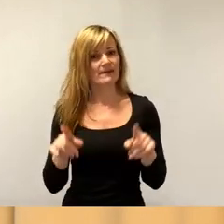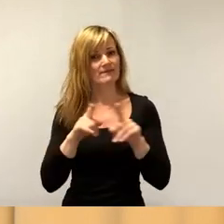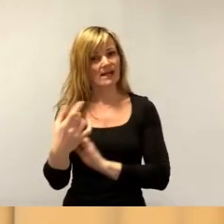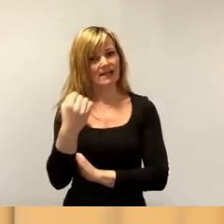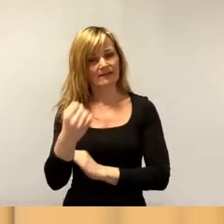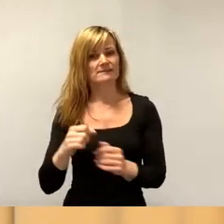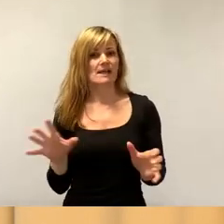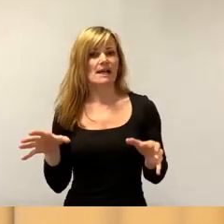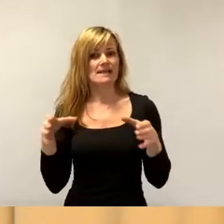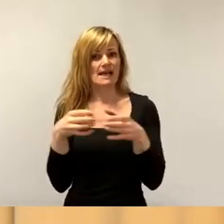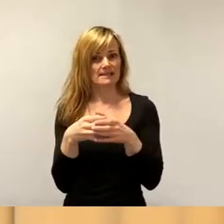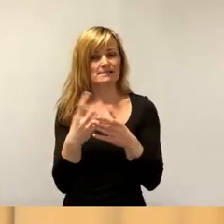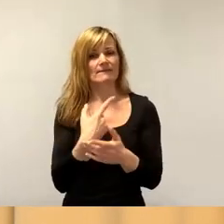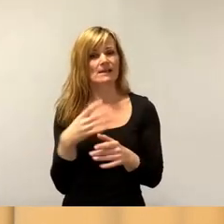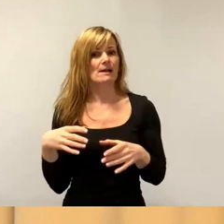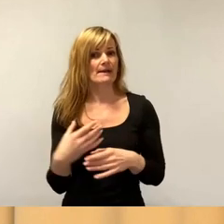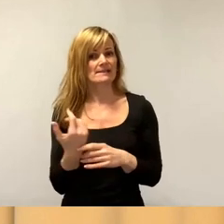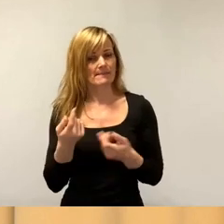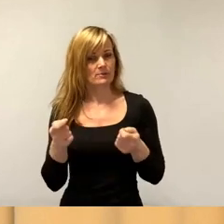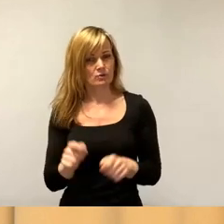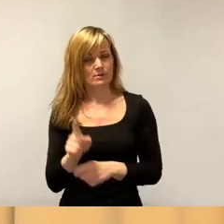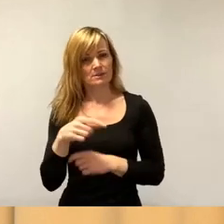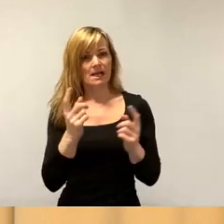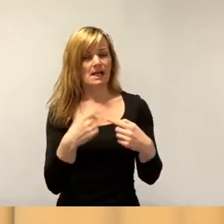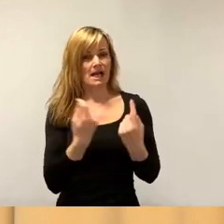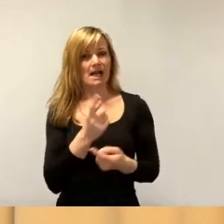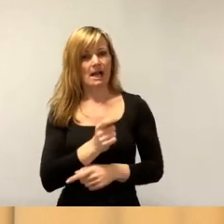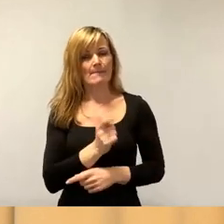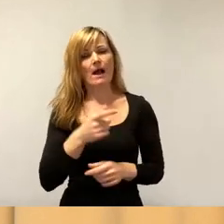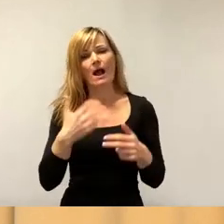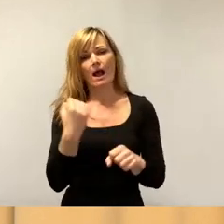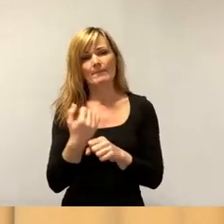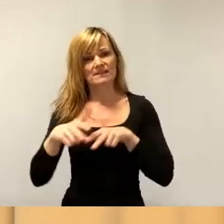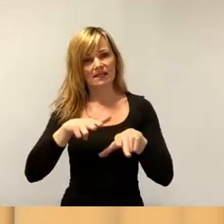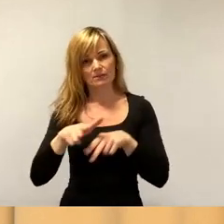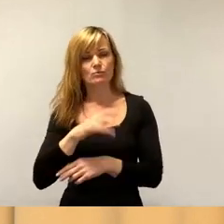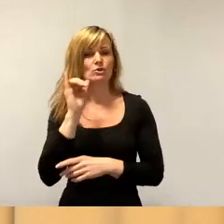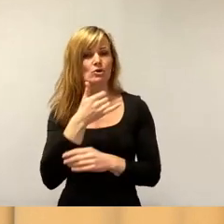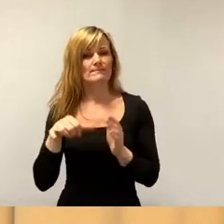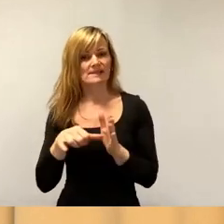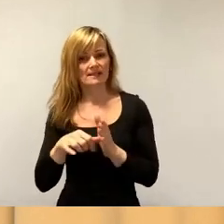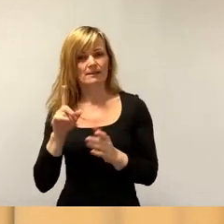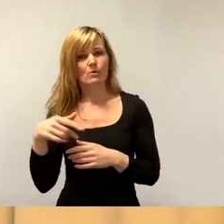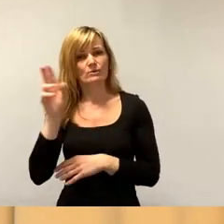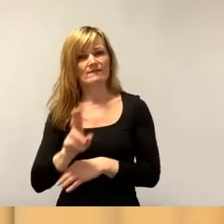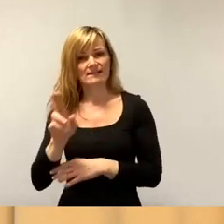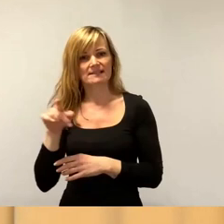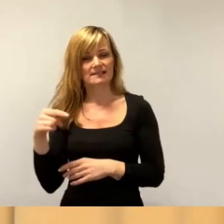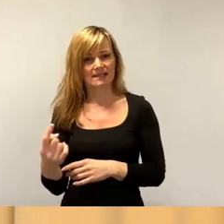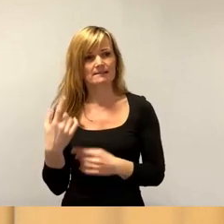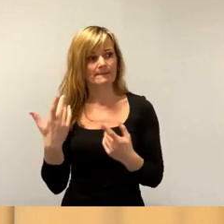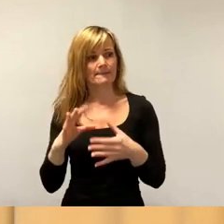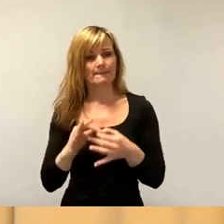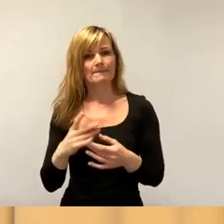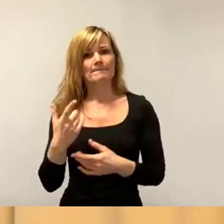haben wir gemeinsam beschlossen, mit den Kammern, Arbeitsagenturen, Jobcenter, Universitäten, ein Dresdner